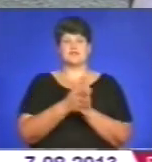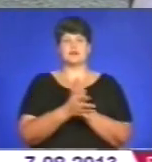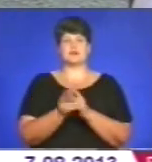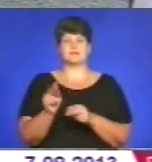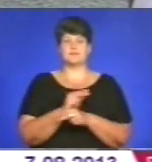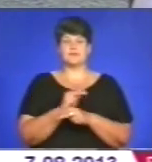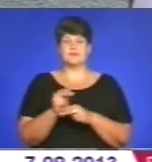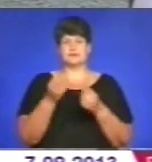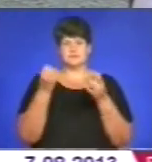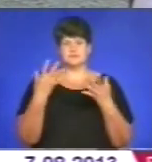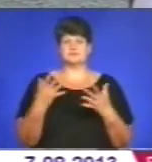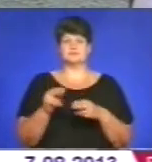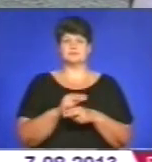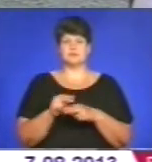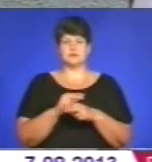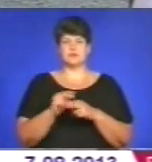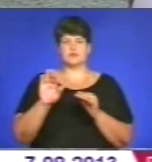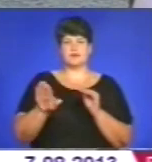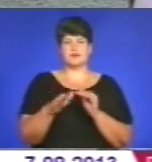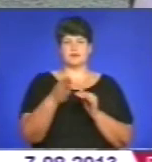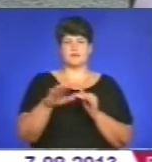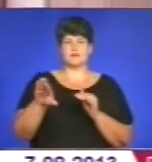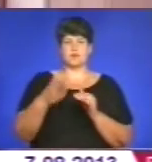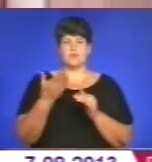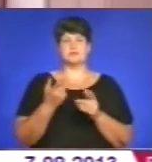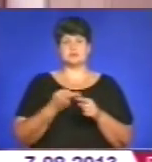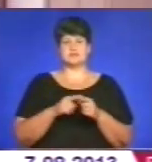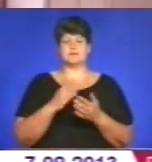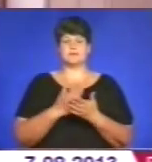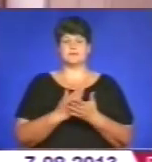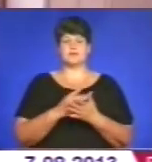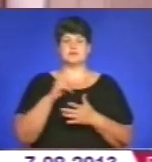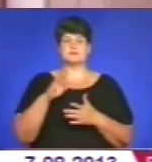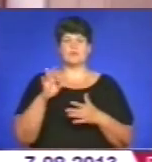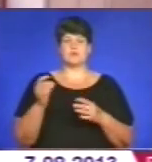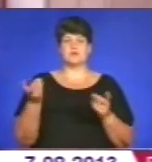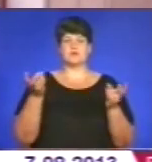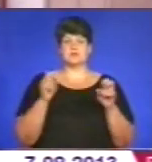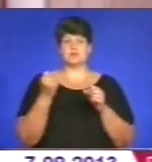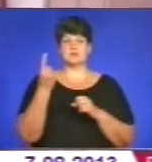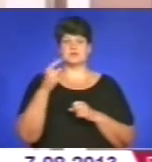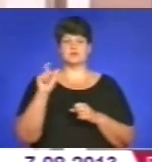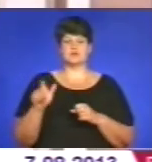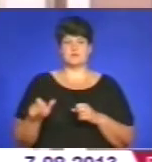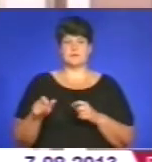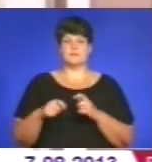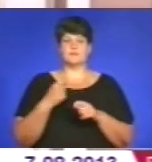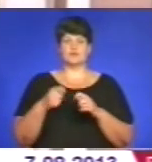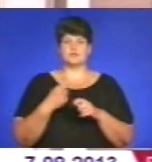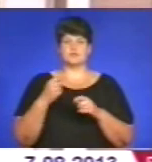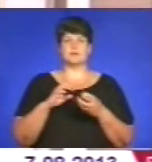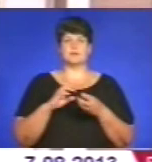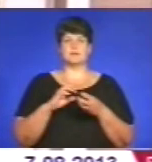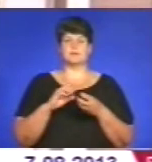елементарне подолання ямковості. Це так само є. У Зборові на прийом громадян прийшли 11 чоловік. Порушували проблему